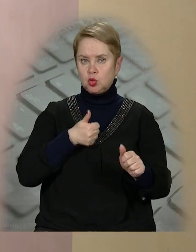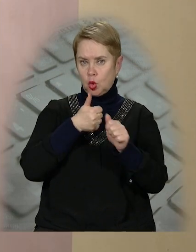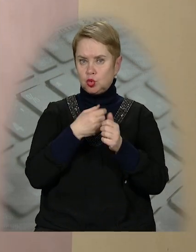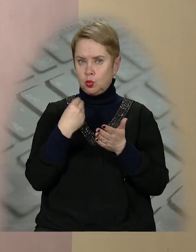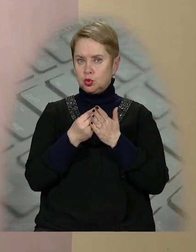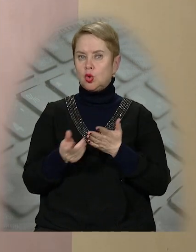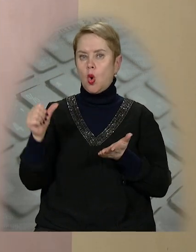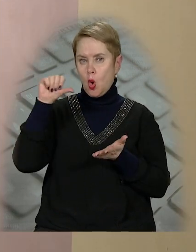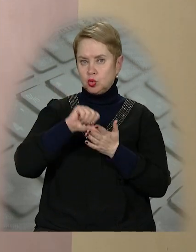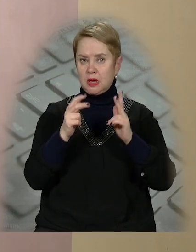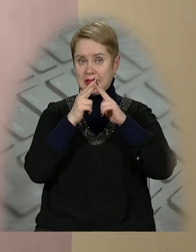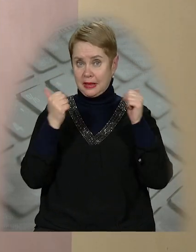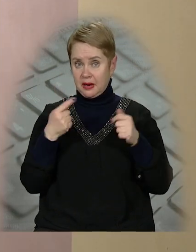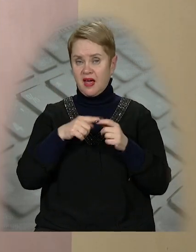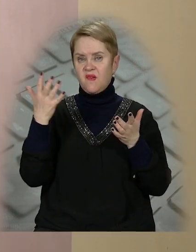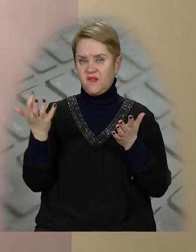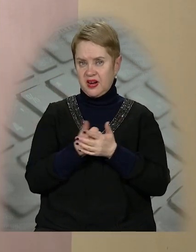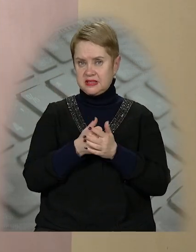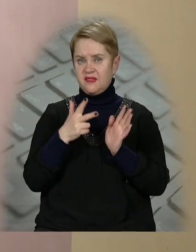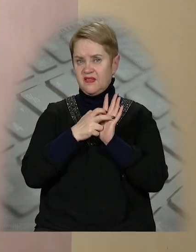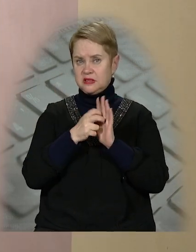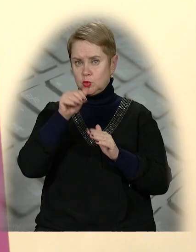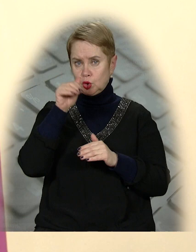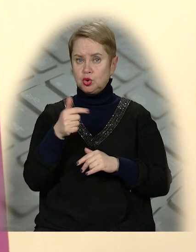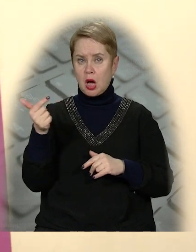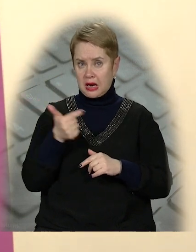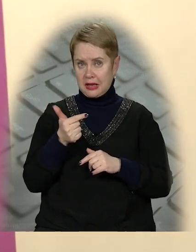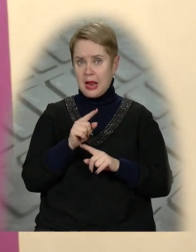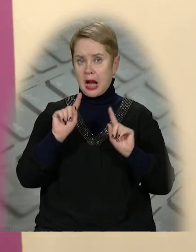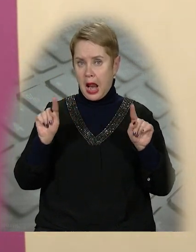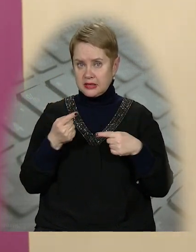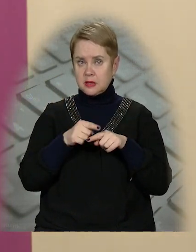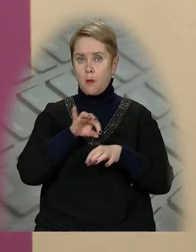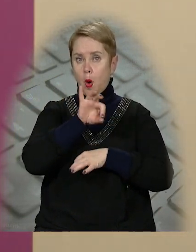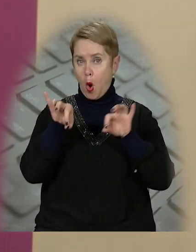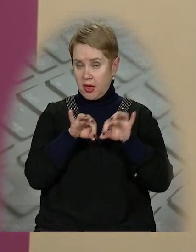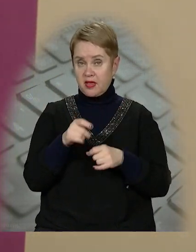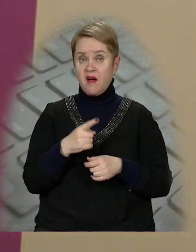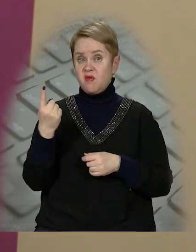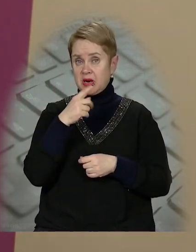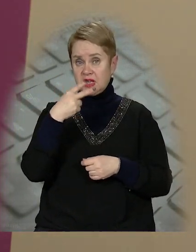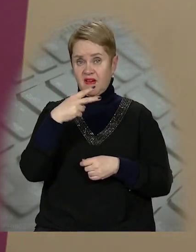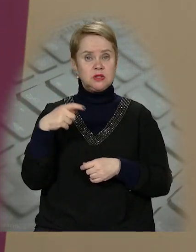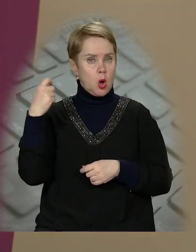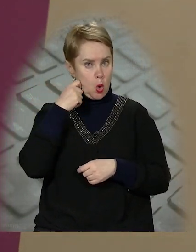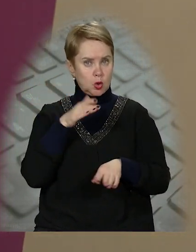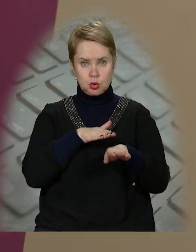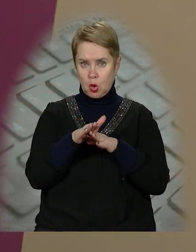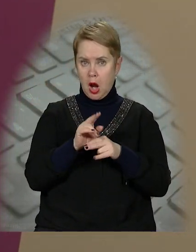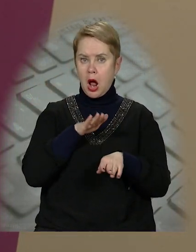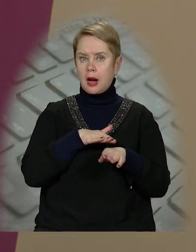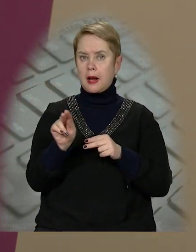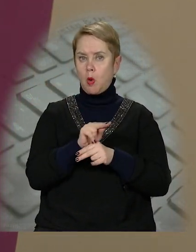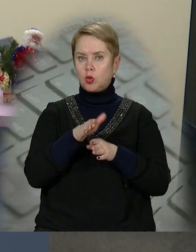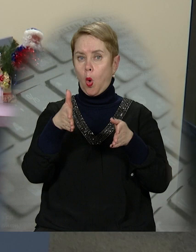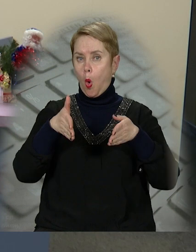долучалася до бюджету участі Дніпра та виграла зо 800 тисяч гривень на реалізацію проєктів. Вперше за 20 років зробили